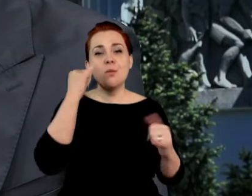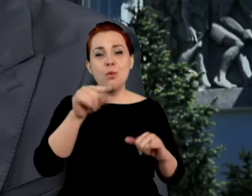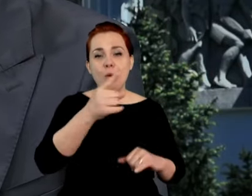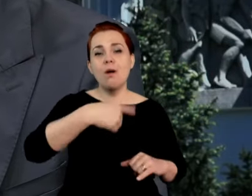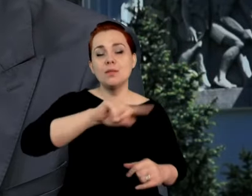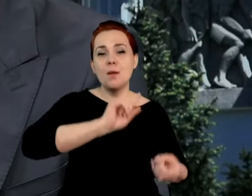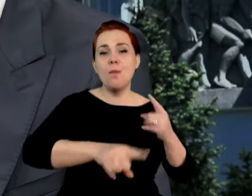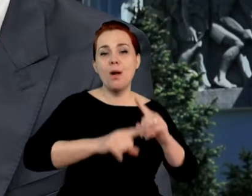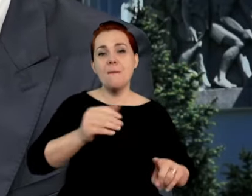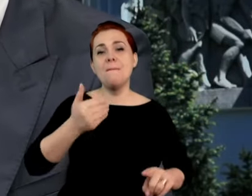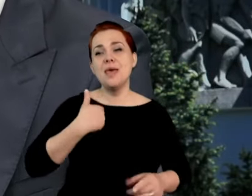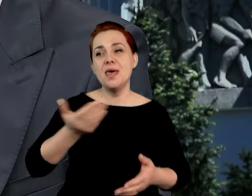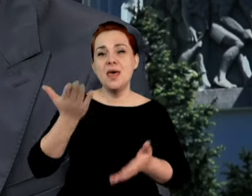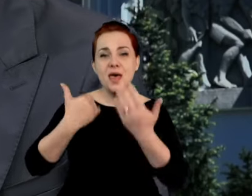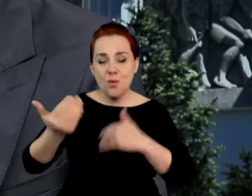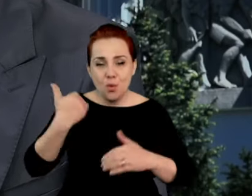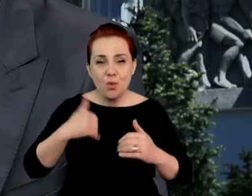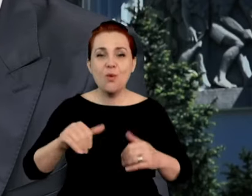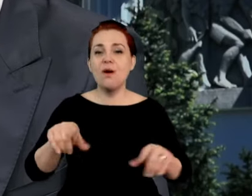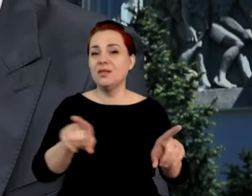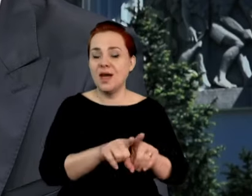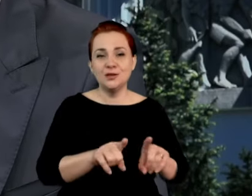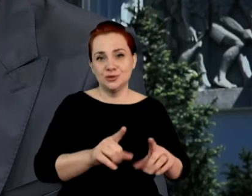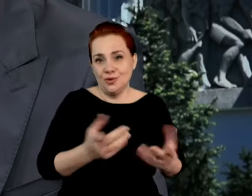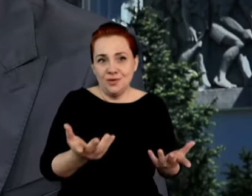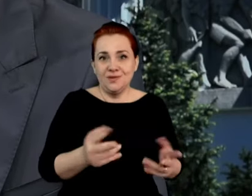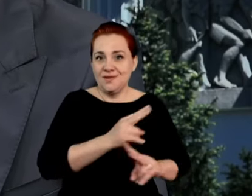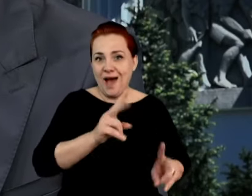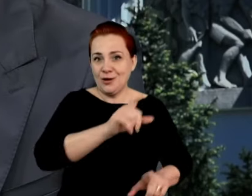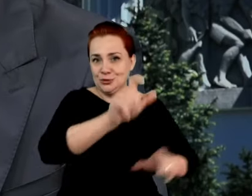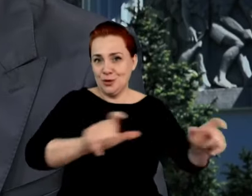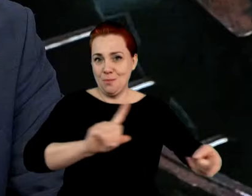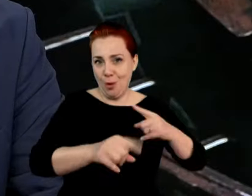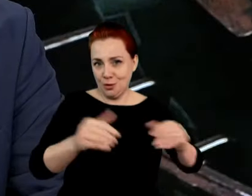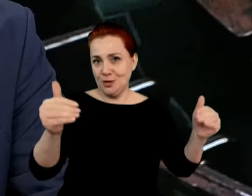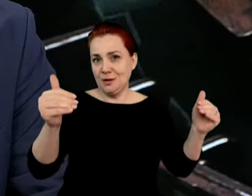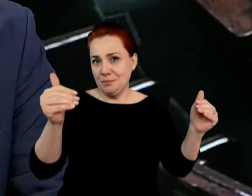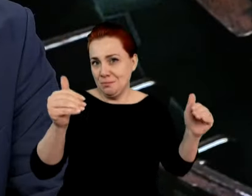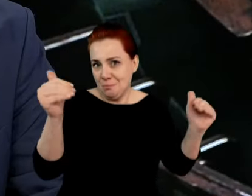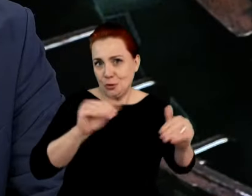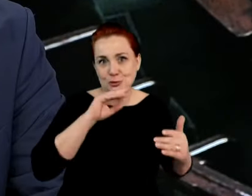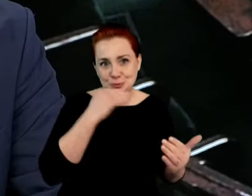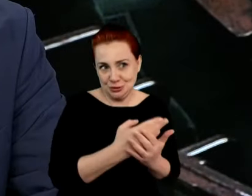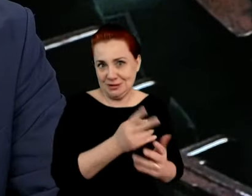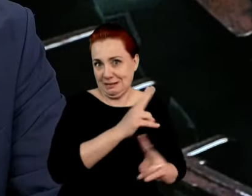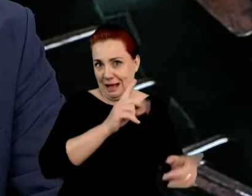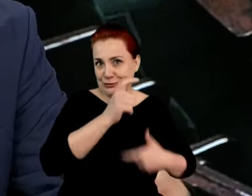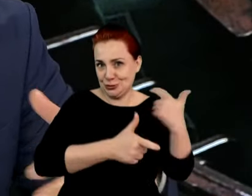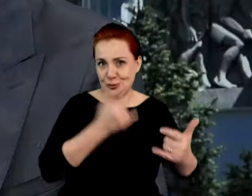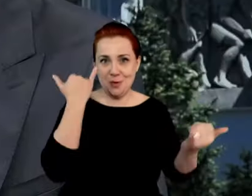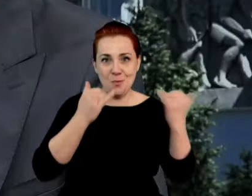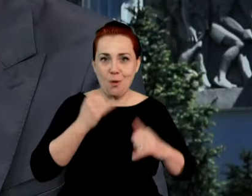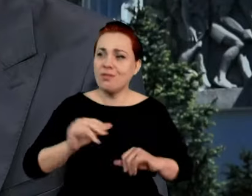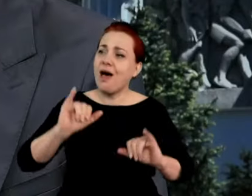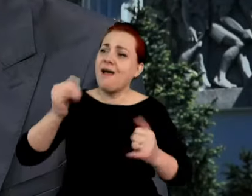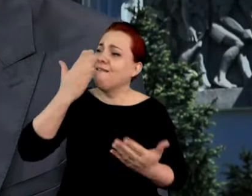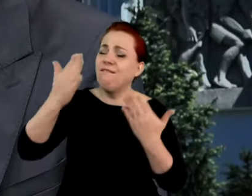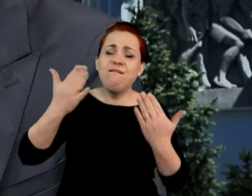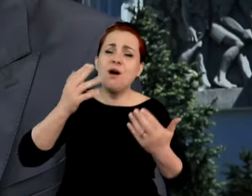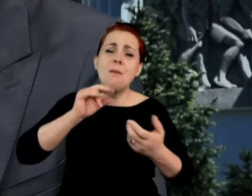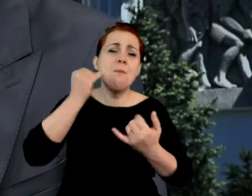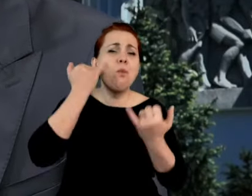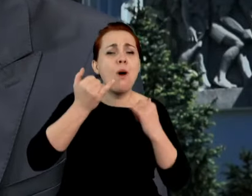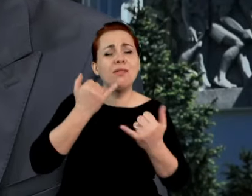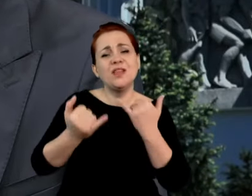I tym żadnym polityk rozsądny nie może powiedzieć, że nie popełnia błędów w polityce. Panie ministrze, a jakie błędy się zdarzały, skoro pan... No przykład... Szczerze